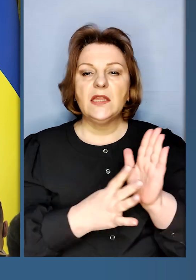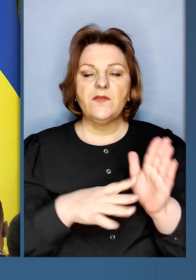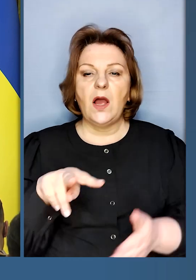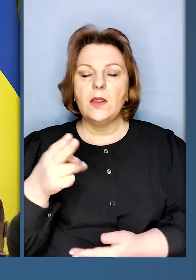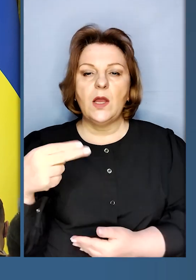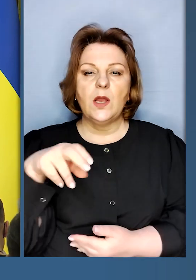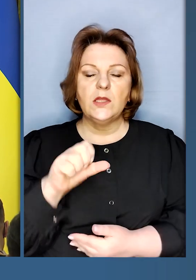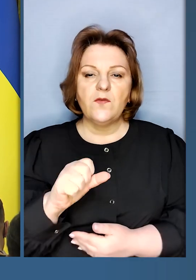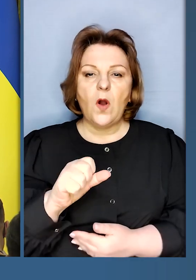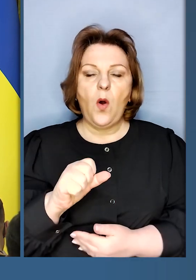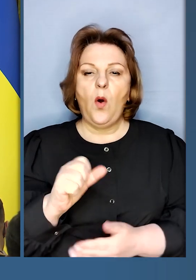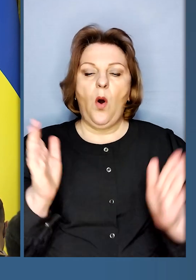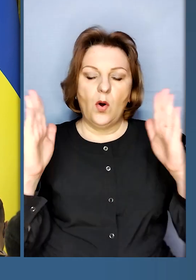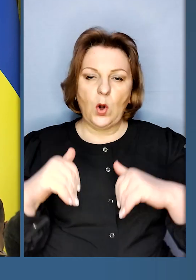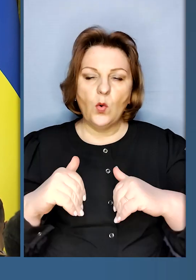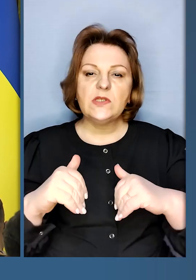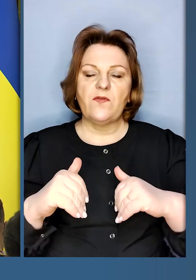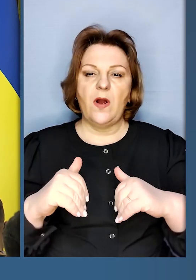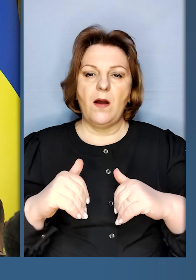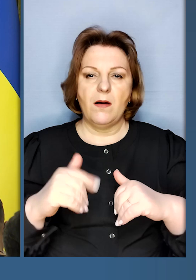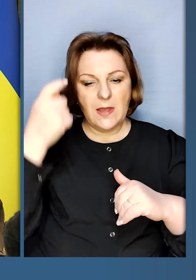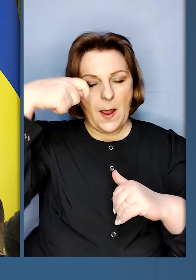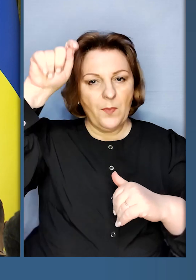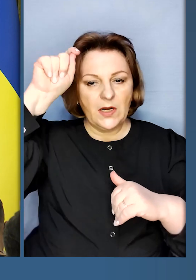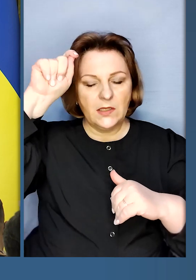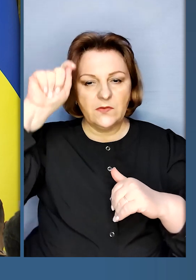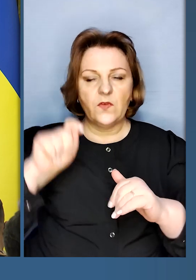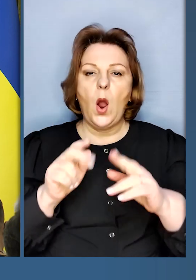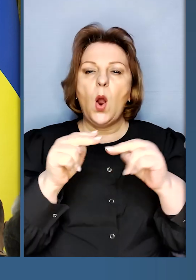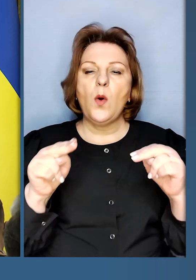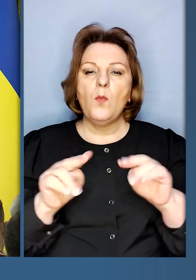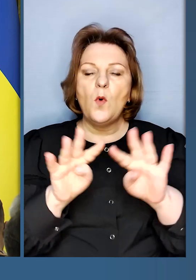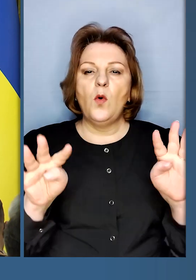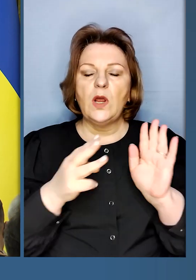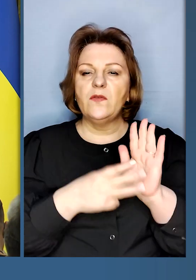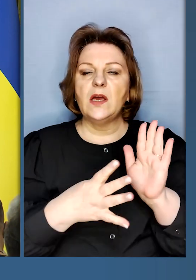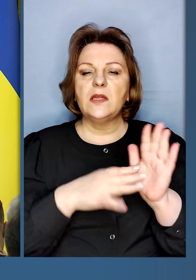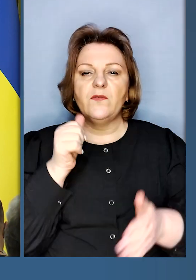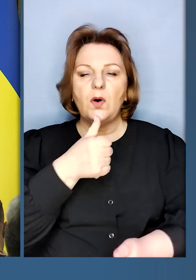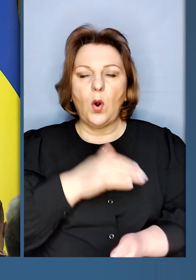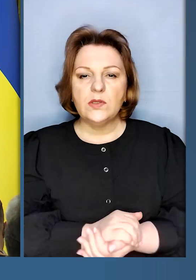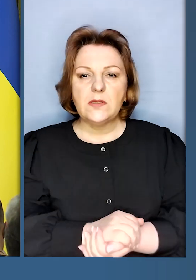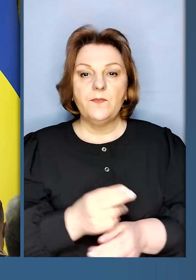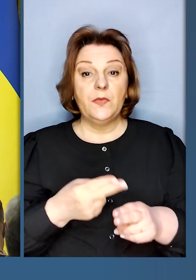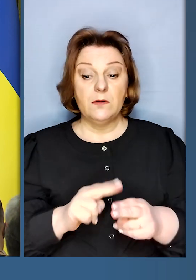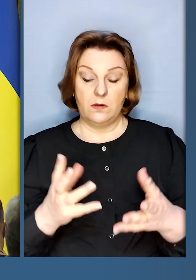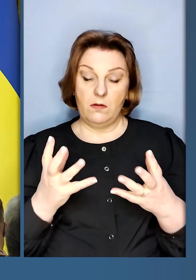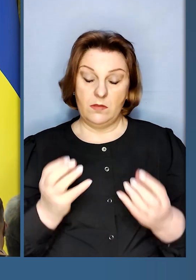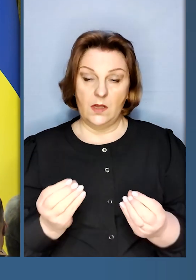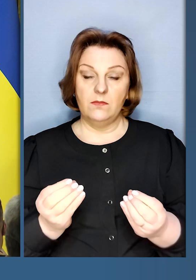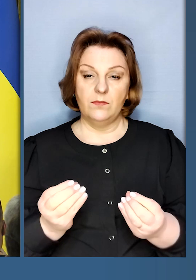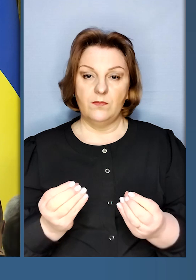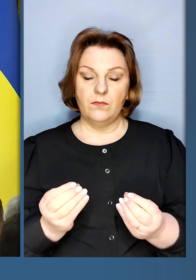9 листопада Берлінського муру в 1989 році. Це день